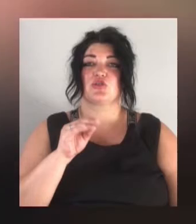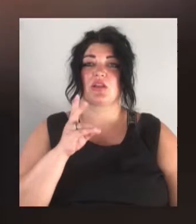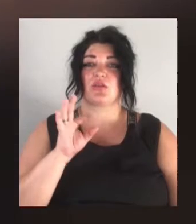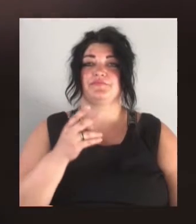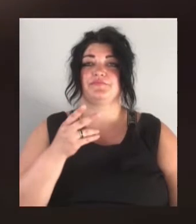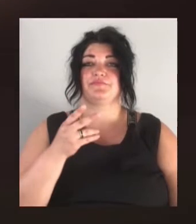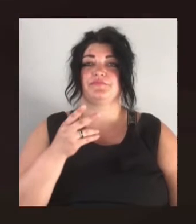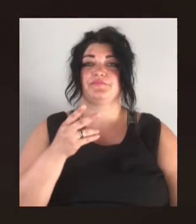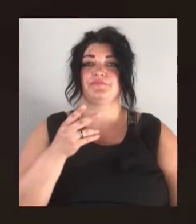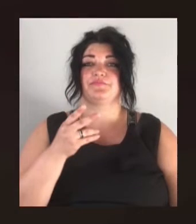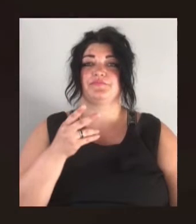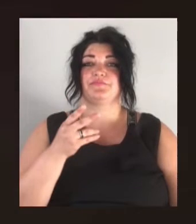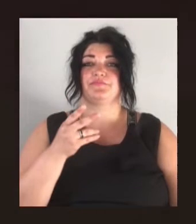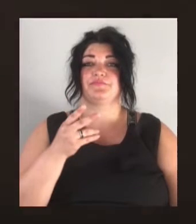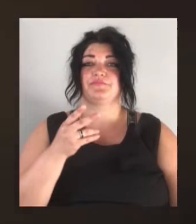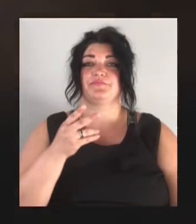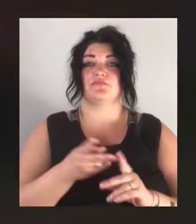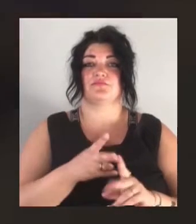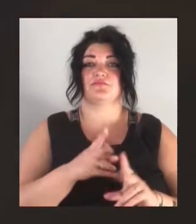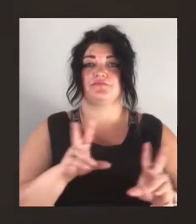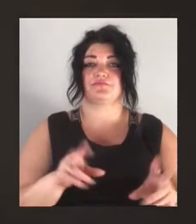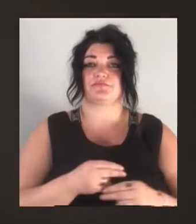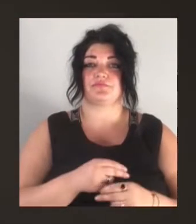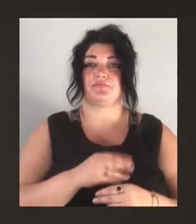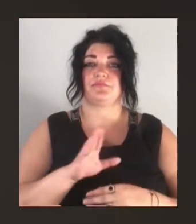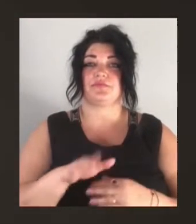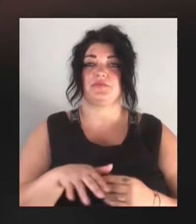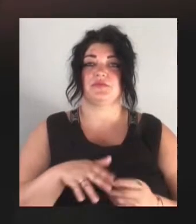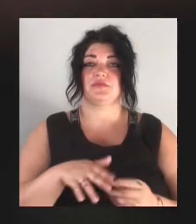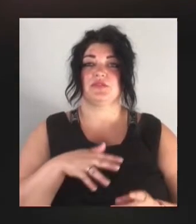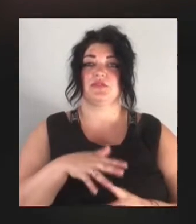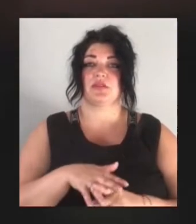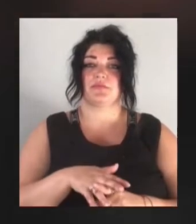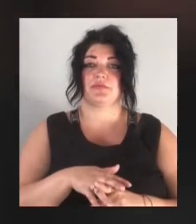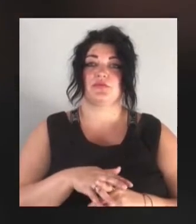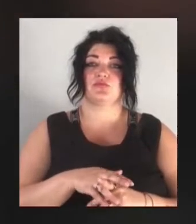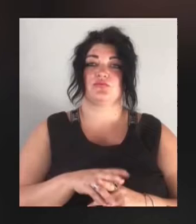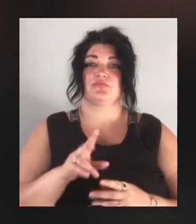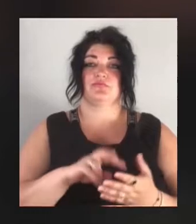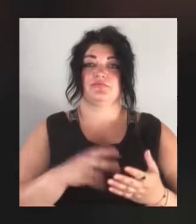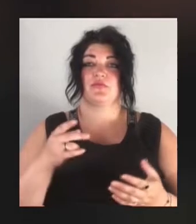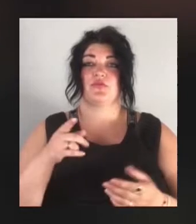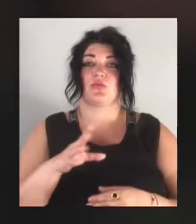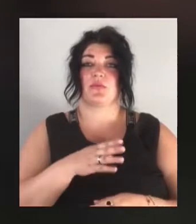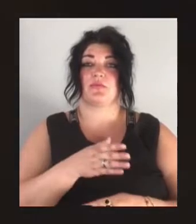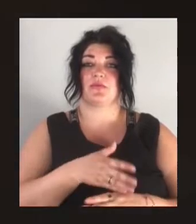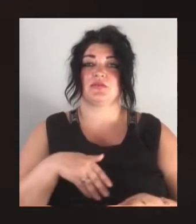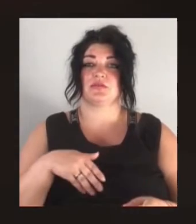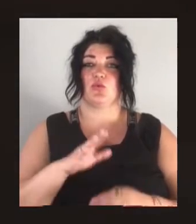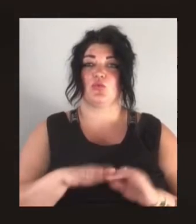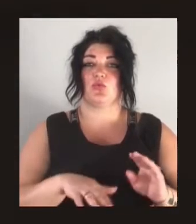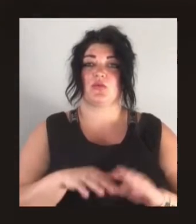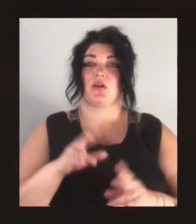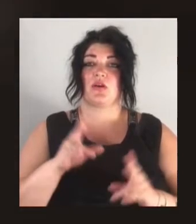одного смертельно. Цей кадр у фейсбуці після нападу виклав сам Сергій. У нього була порізана рука. Пораненого нападника поліція